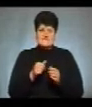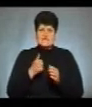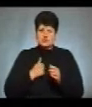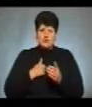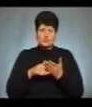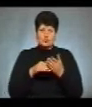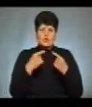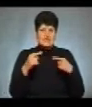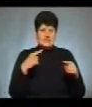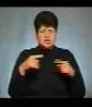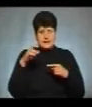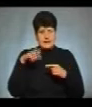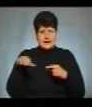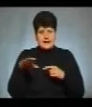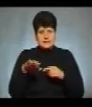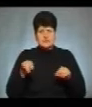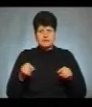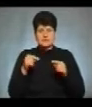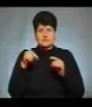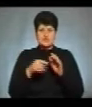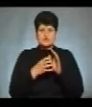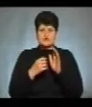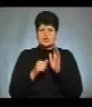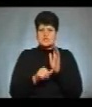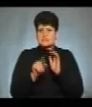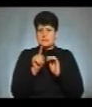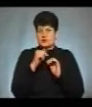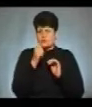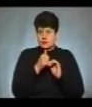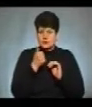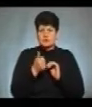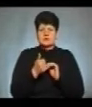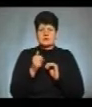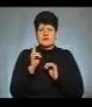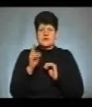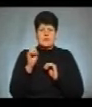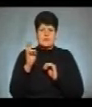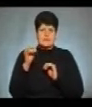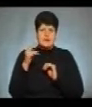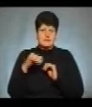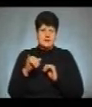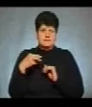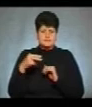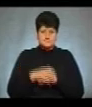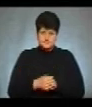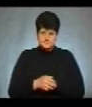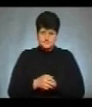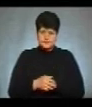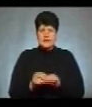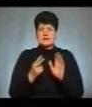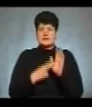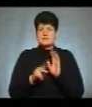іншим країнам. Засноване у 1961 році Джоном Фітджеральдом Кеннеді. 71